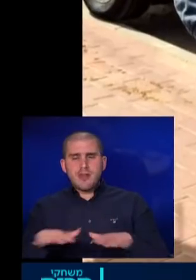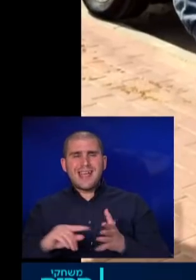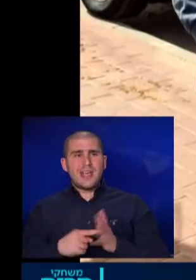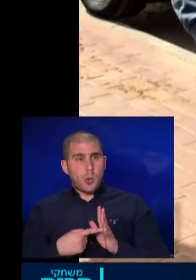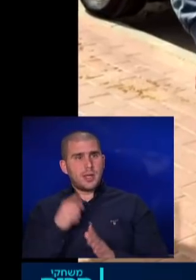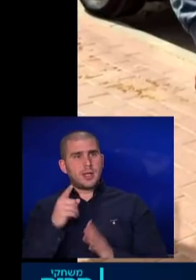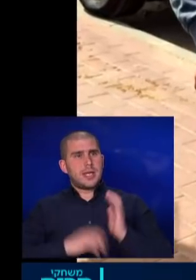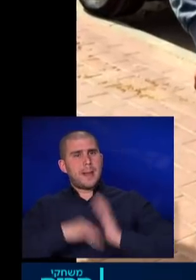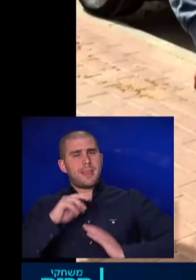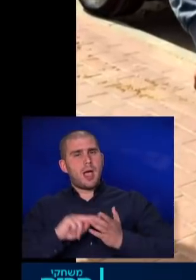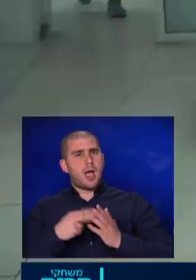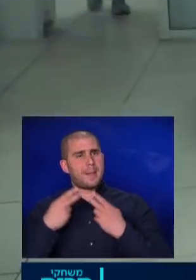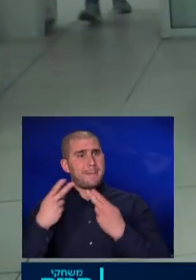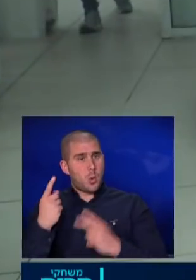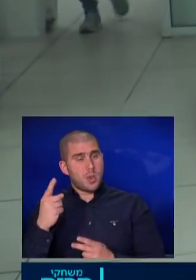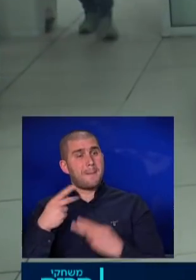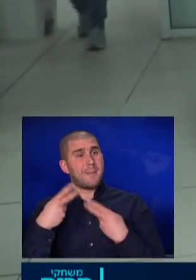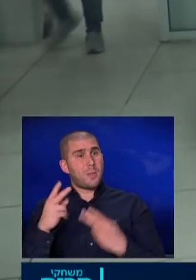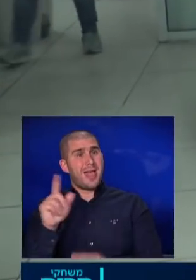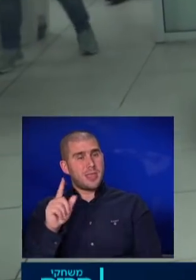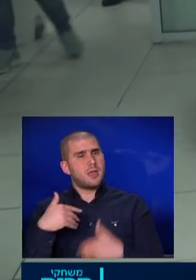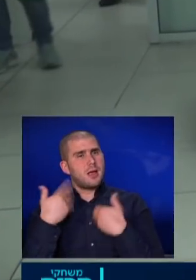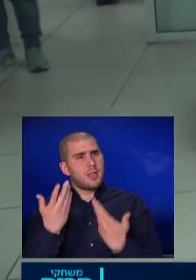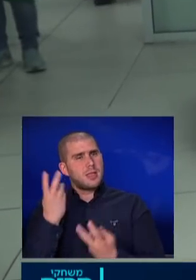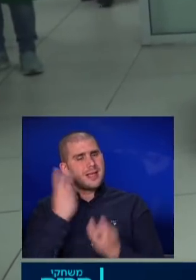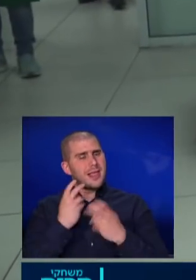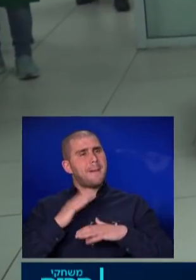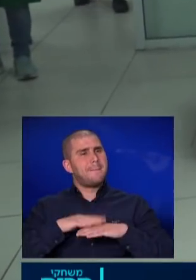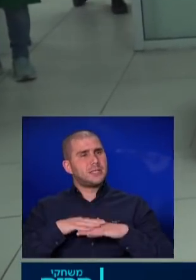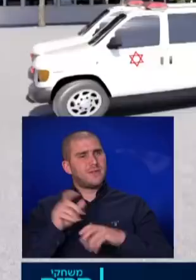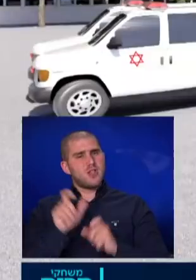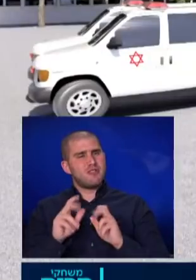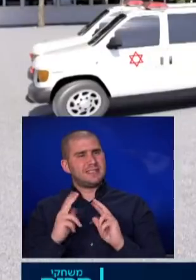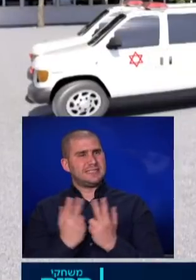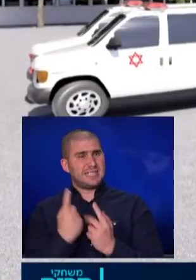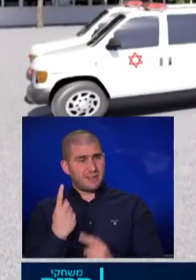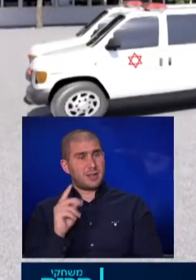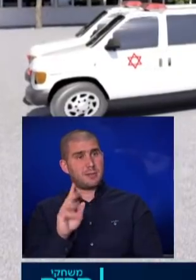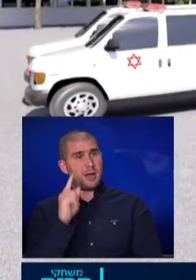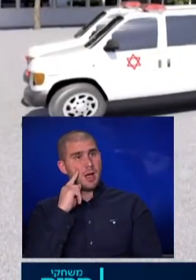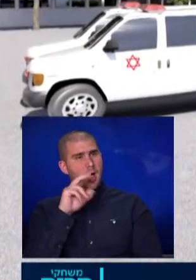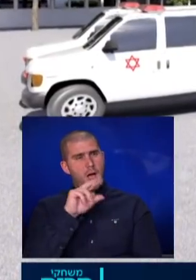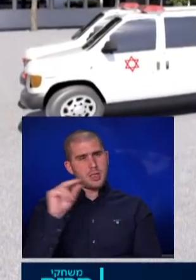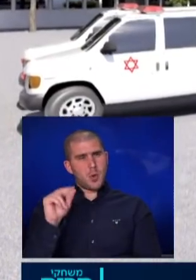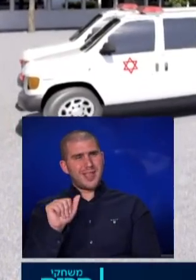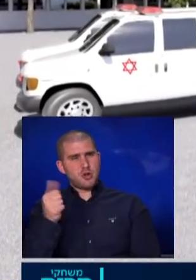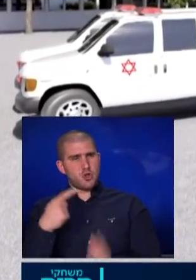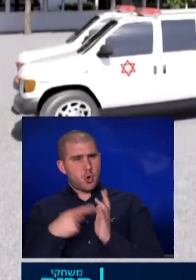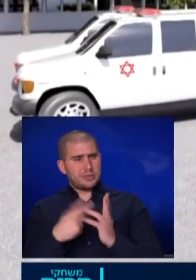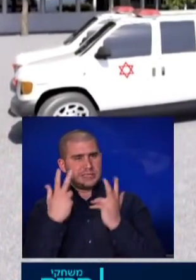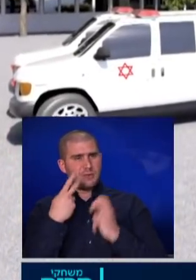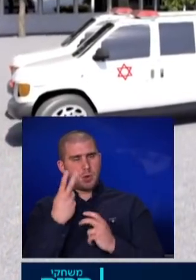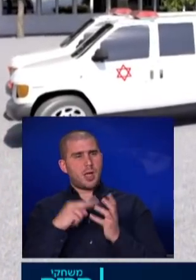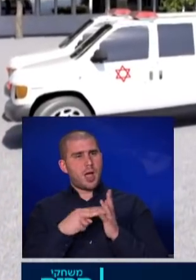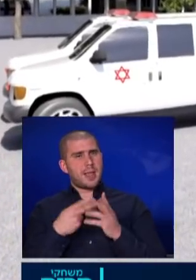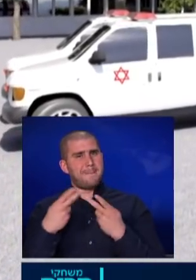שבו ייבנה חדר המיון בתוך חולים לניידו יביא את הידע המקצועי ואנשי הצוות כך, לפי ההדמיות הראשוניות צפוי להיראות